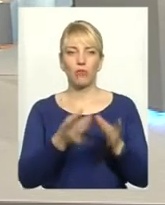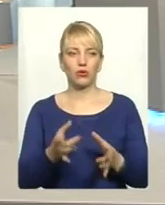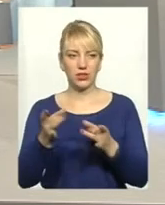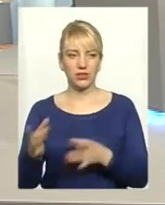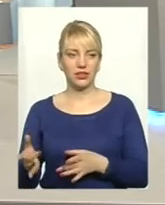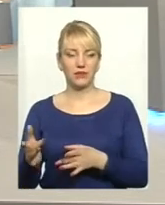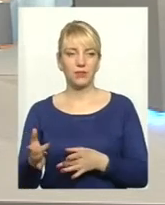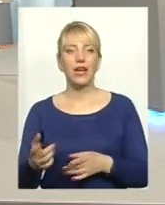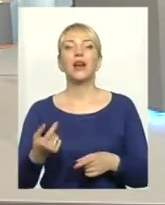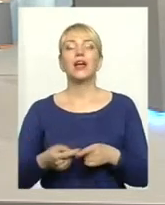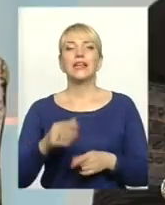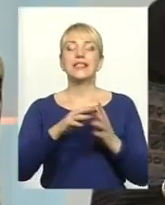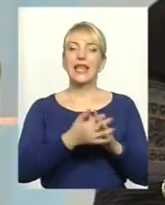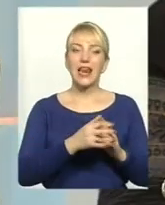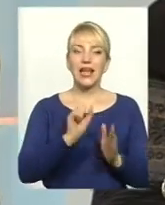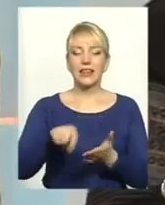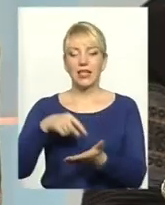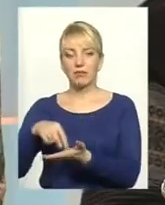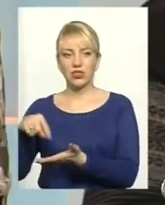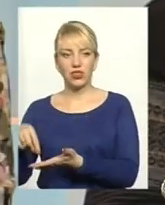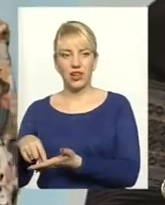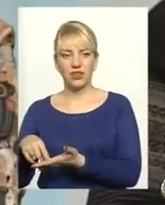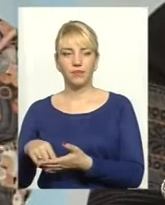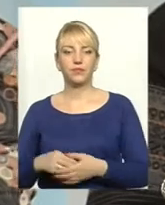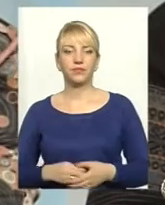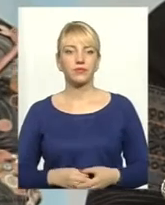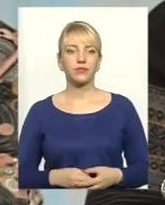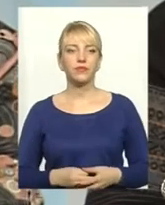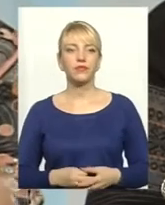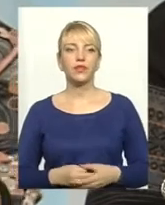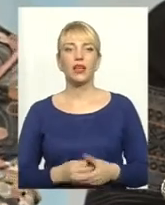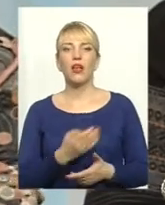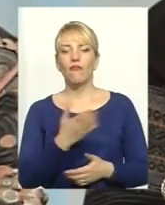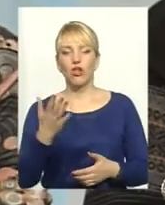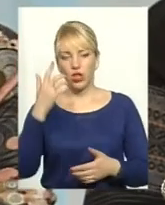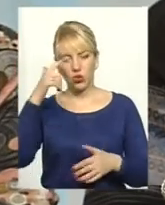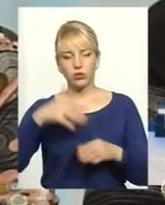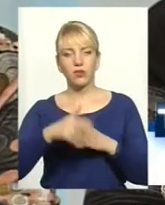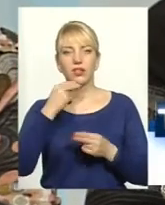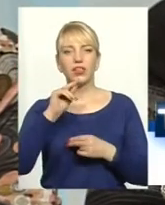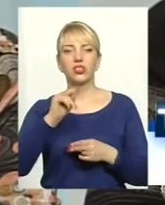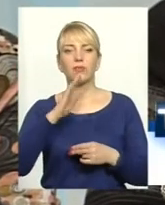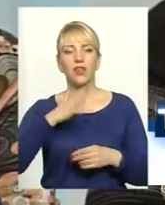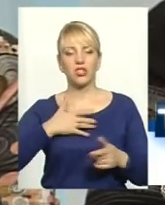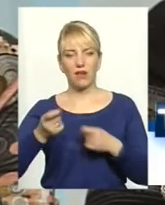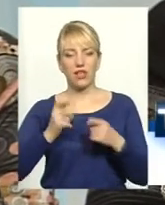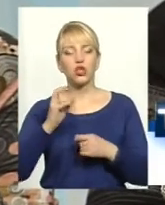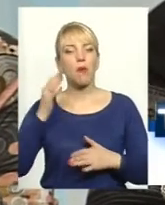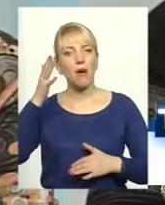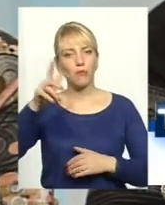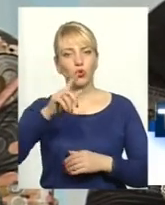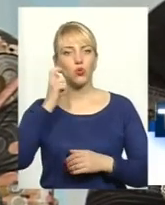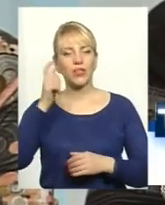в тому числі і селяни, і міщани, але показували більше міщан, вони розуміють краще, ніж наша влада, що майбутнє України за